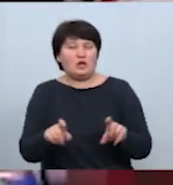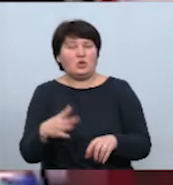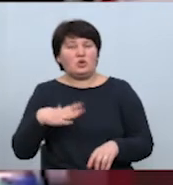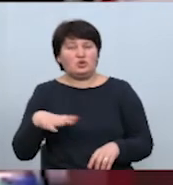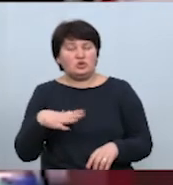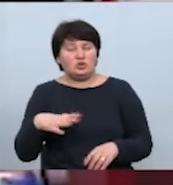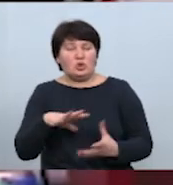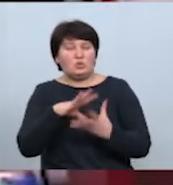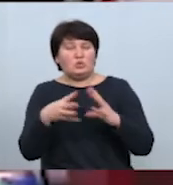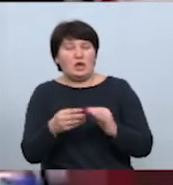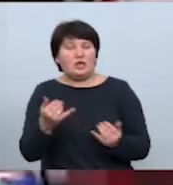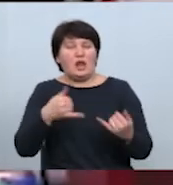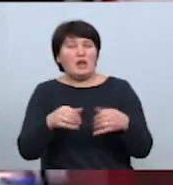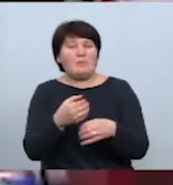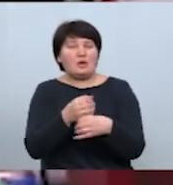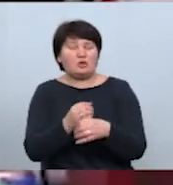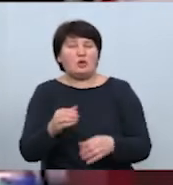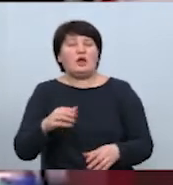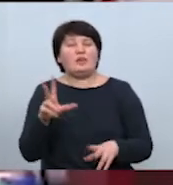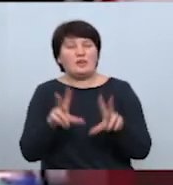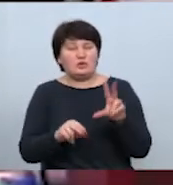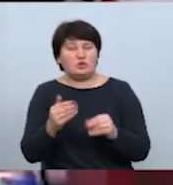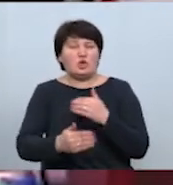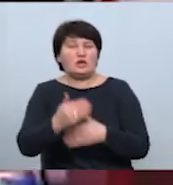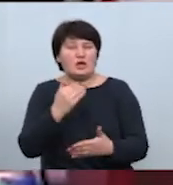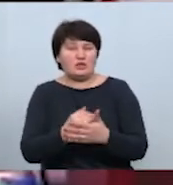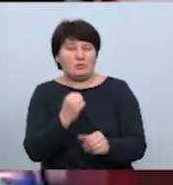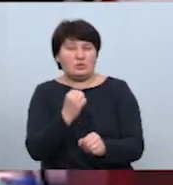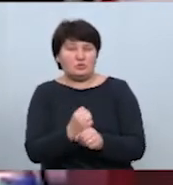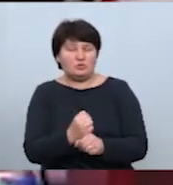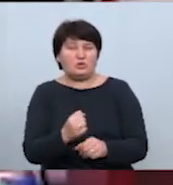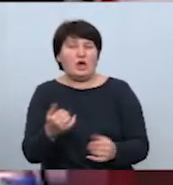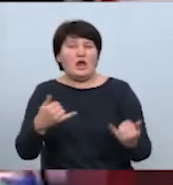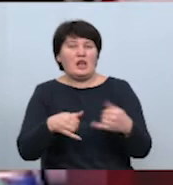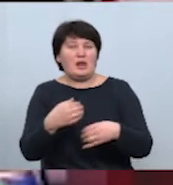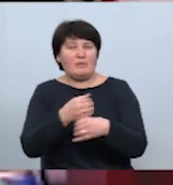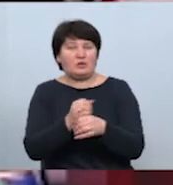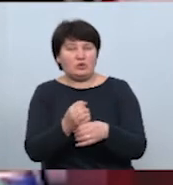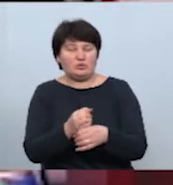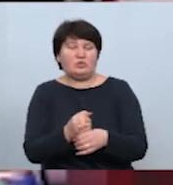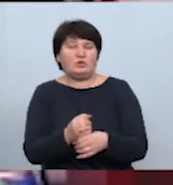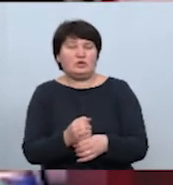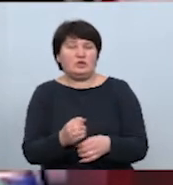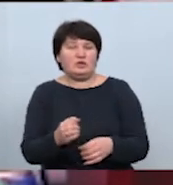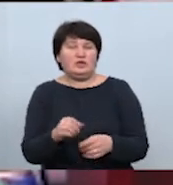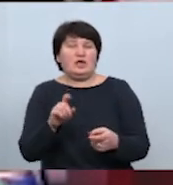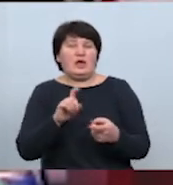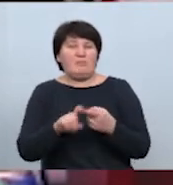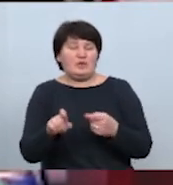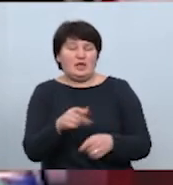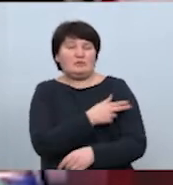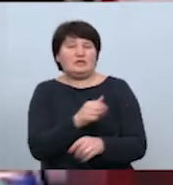лабораторії, надіємося, що нарешті запрацює лабораторія на базі санепідемстанції і ми зможемо